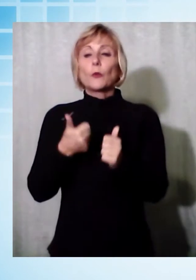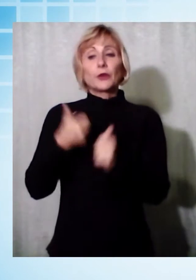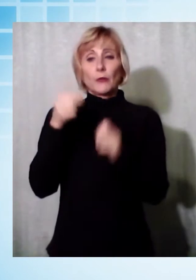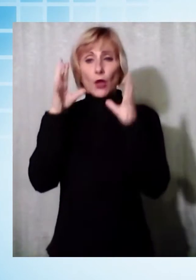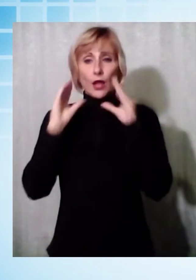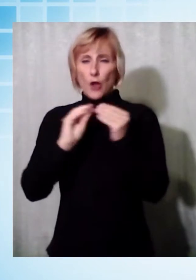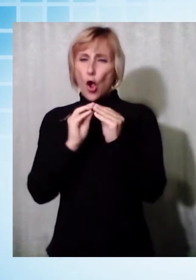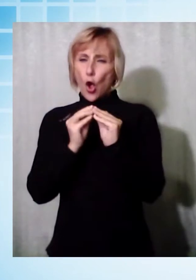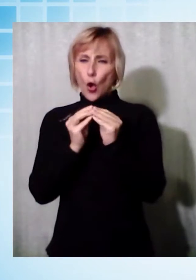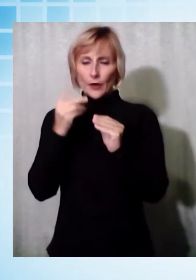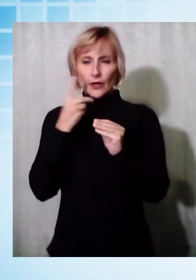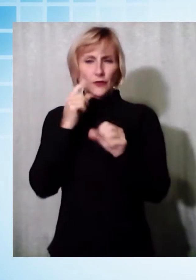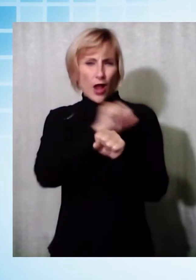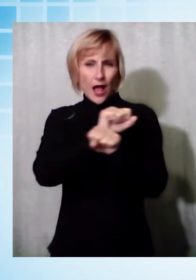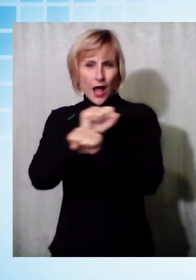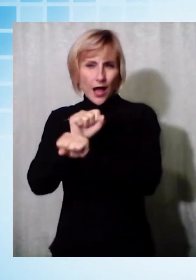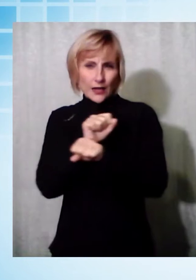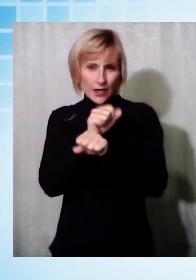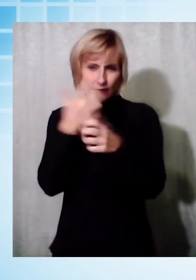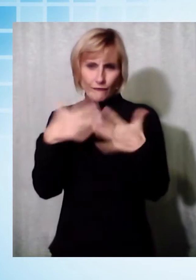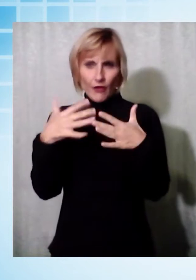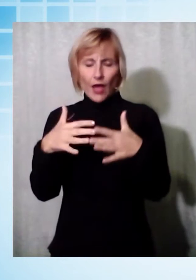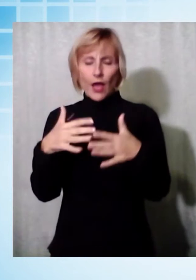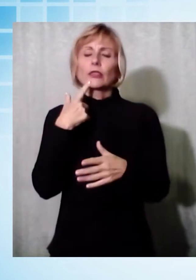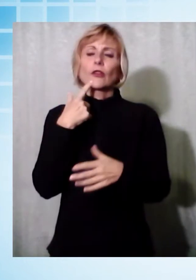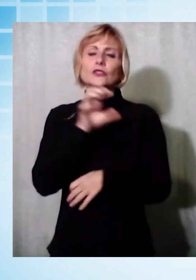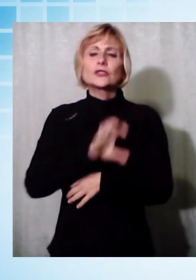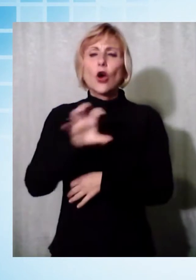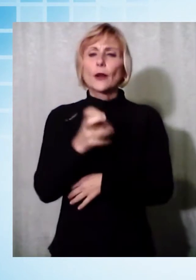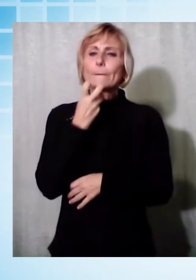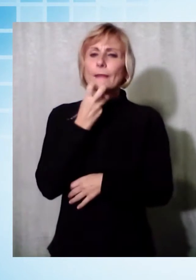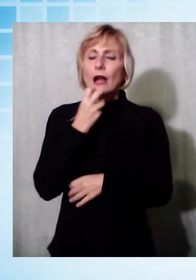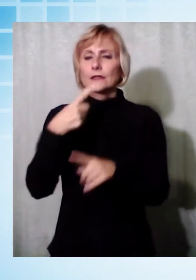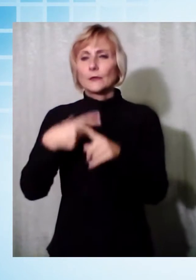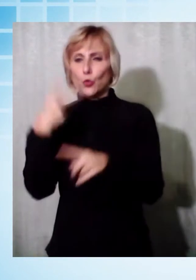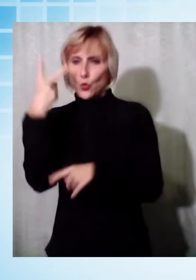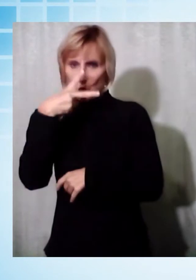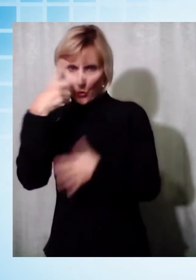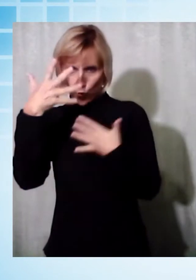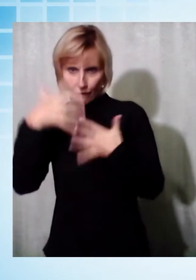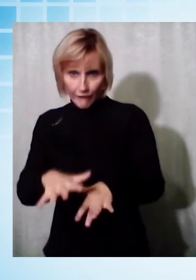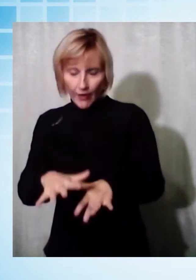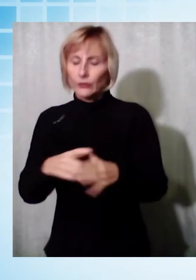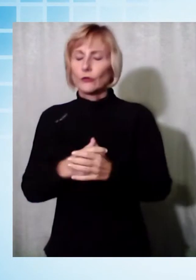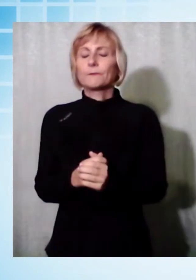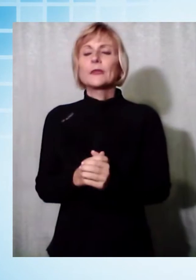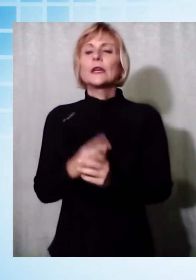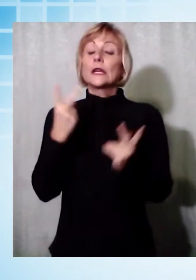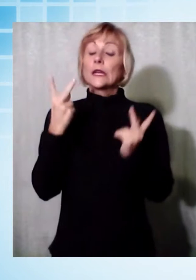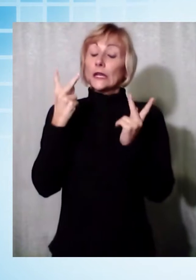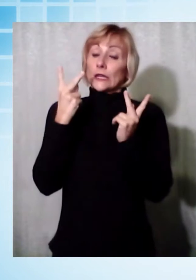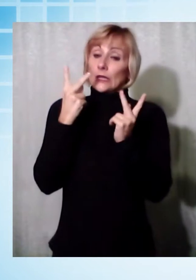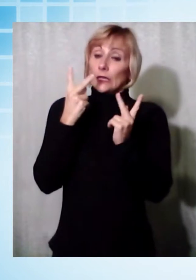diversi arresti nei territori di Massa e Lucca. L'inchiesta è focalizzata sulla